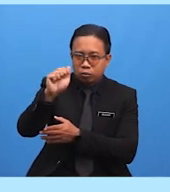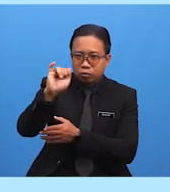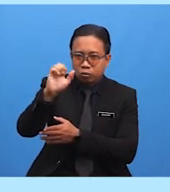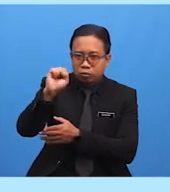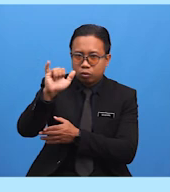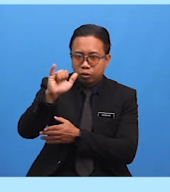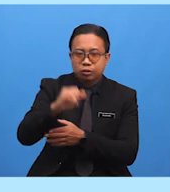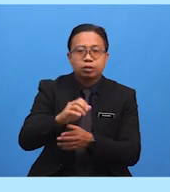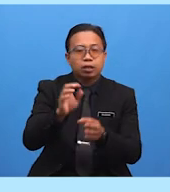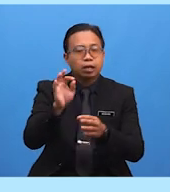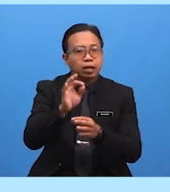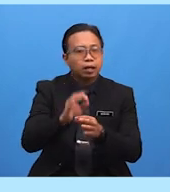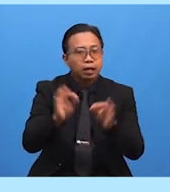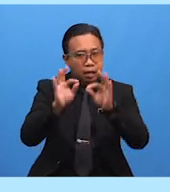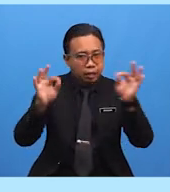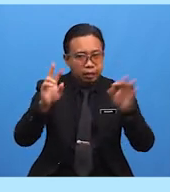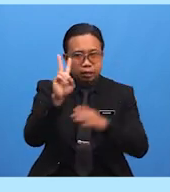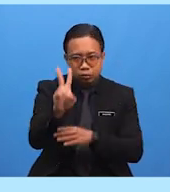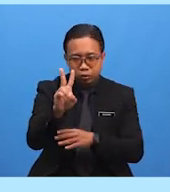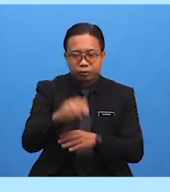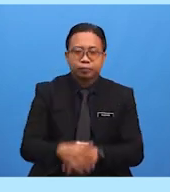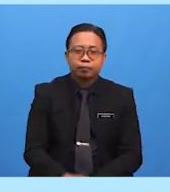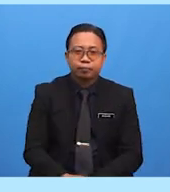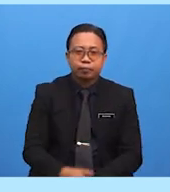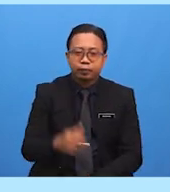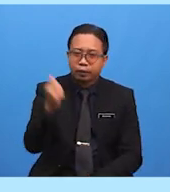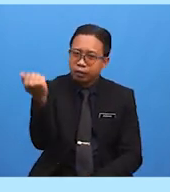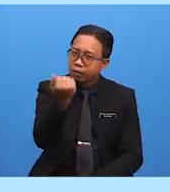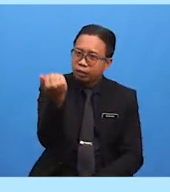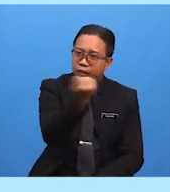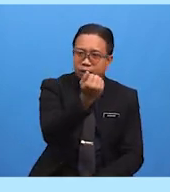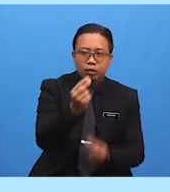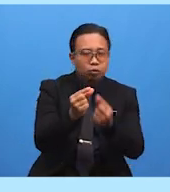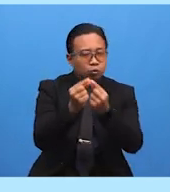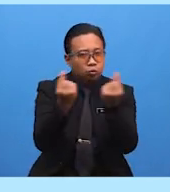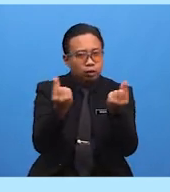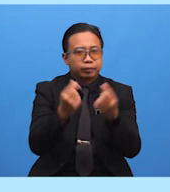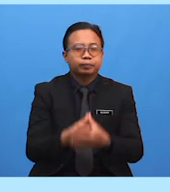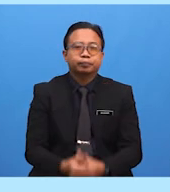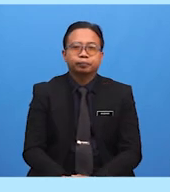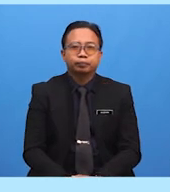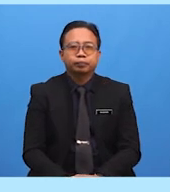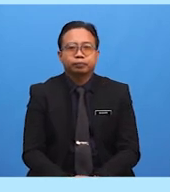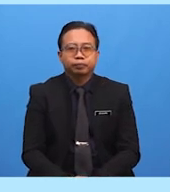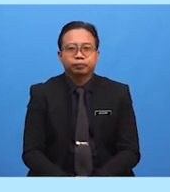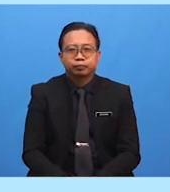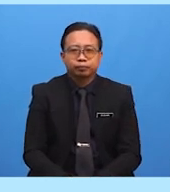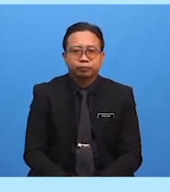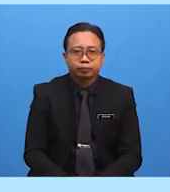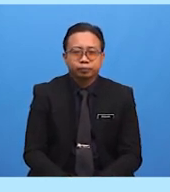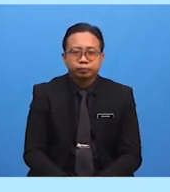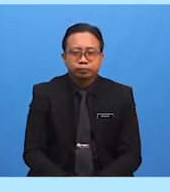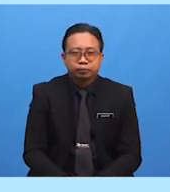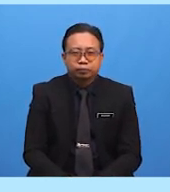Bismillahirrahmanirrahim Ila fihim rihlatasyitai wassaif Surah